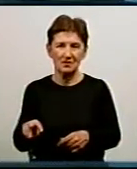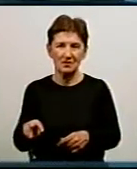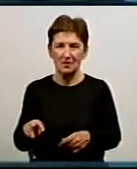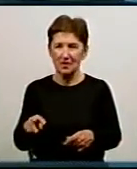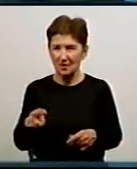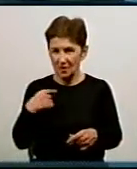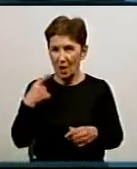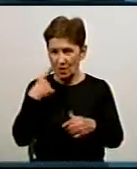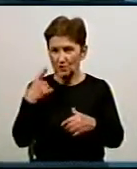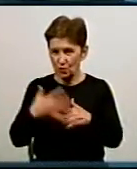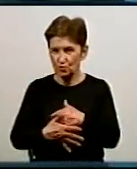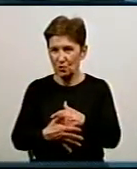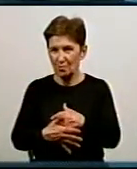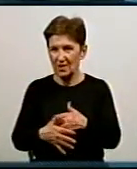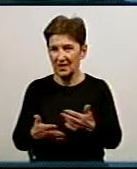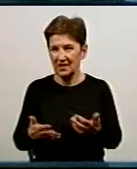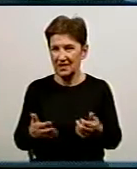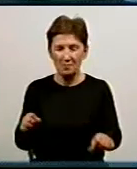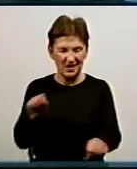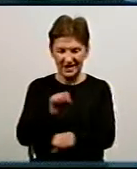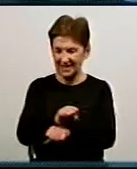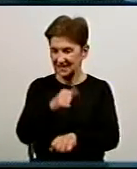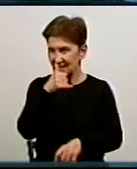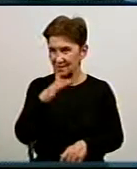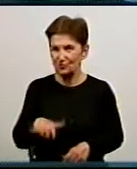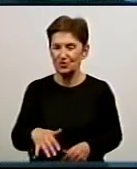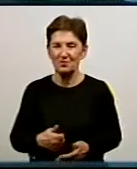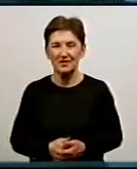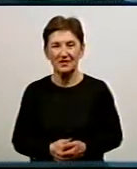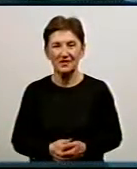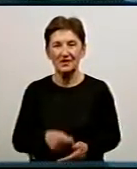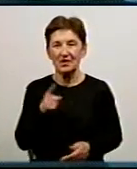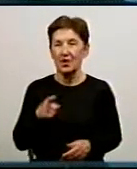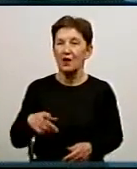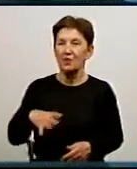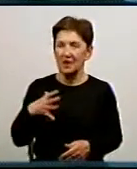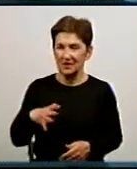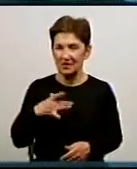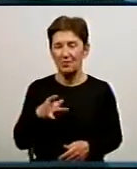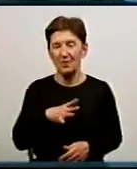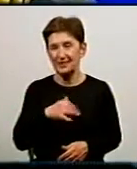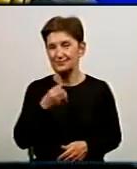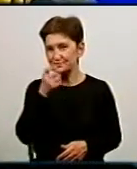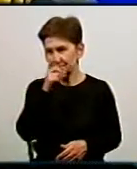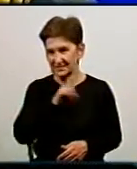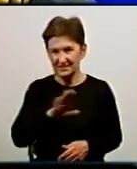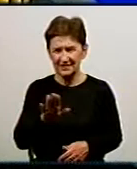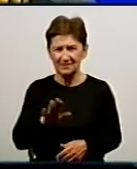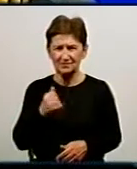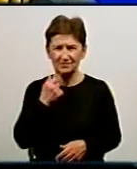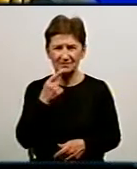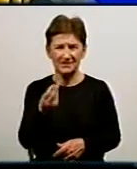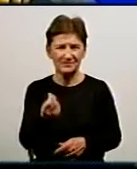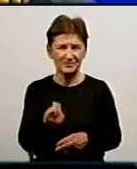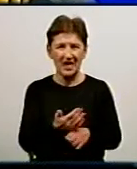не можемо, як я вже зрозумів. Так, ну, звичайно, було б непогано зробити іншу, виділити